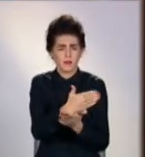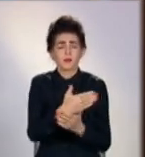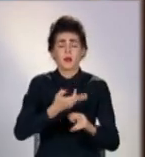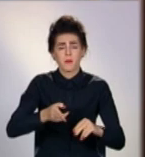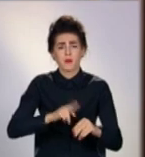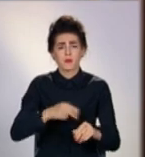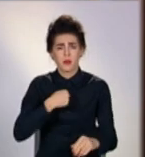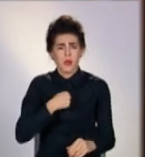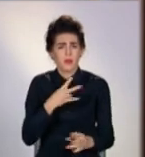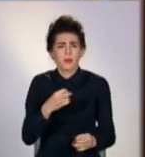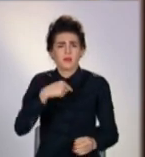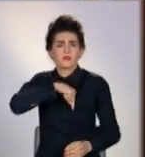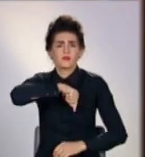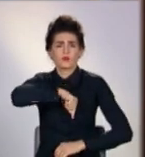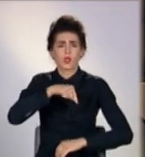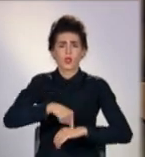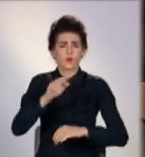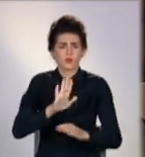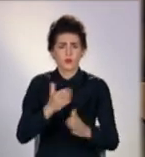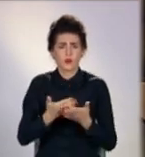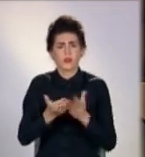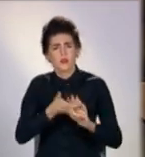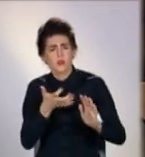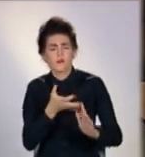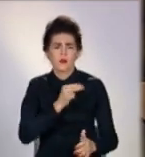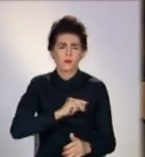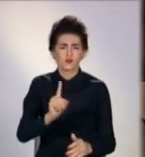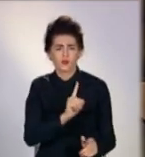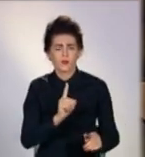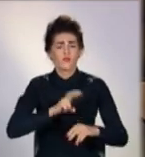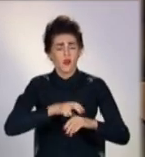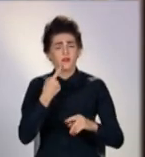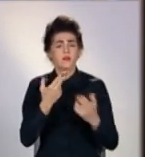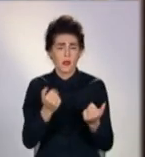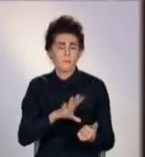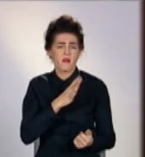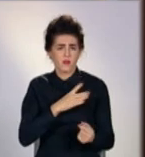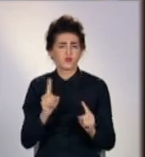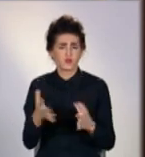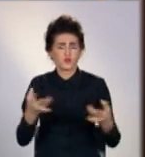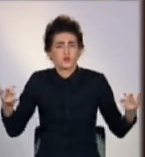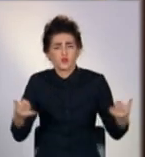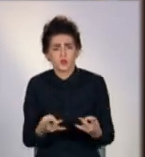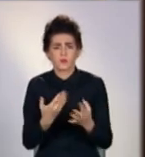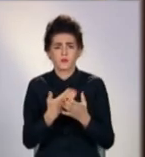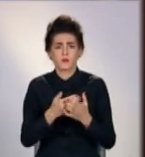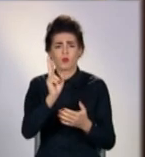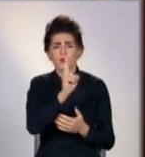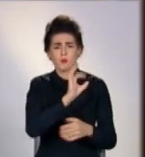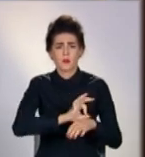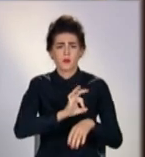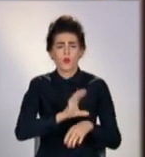спитаємо дефіцитів роботи. Проте лікарі винятки роблять. В основному це пацієнти з